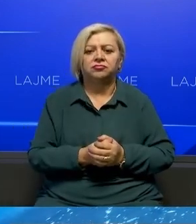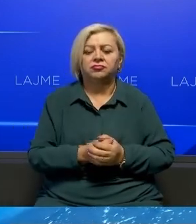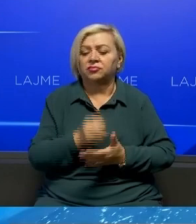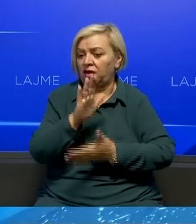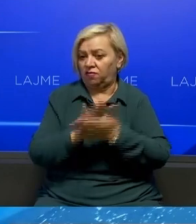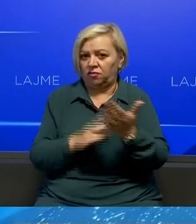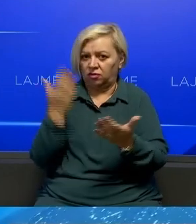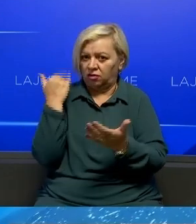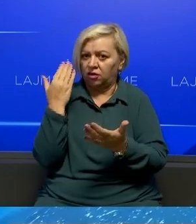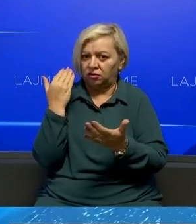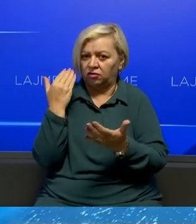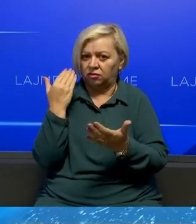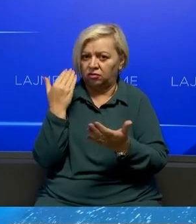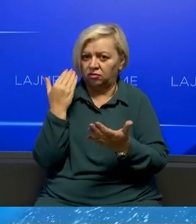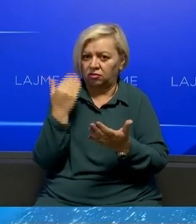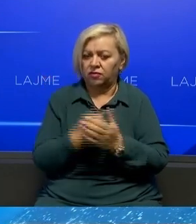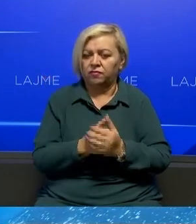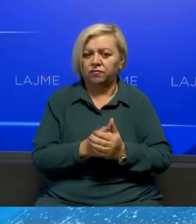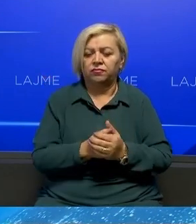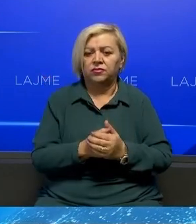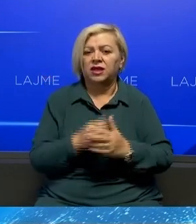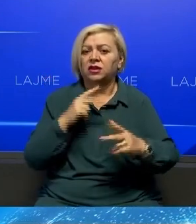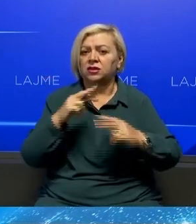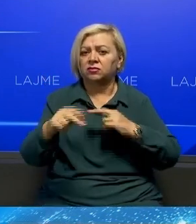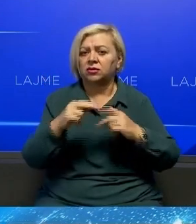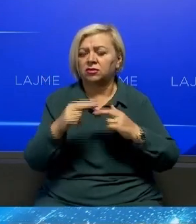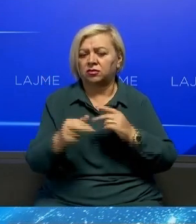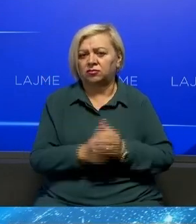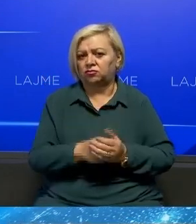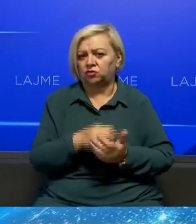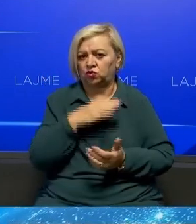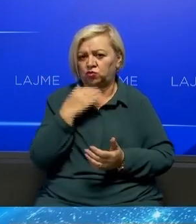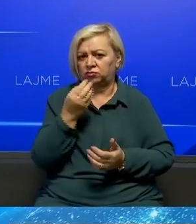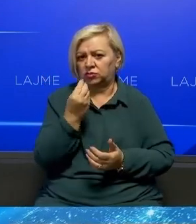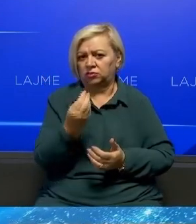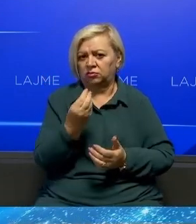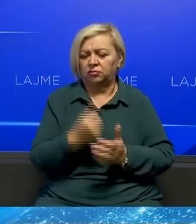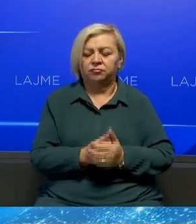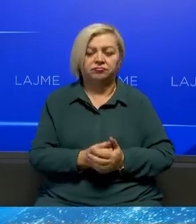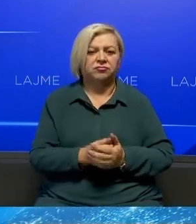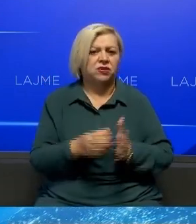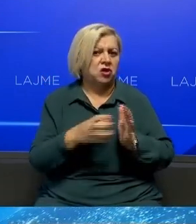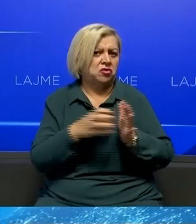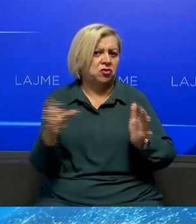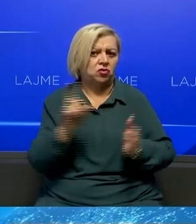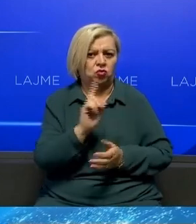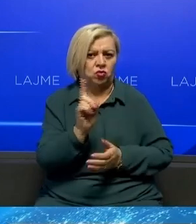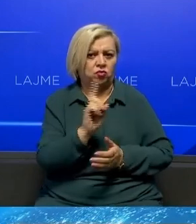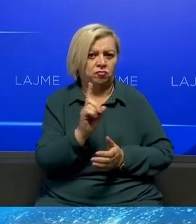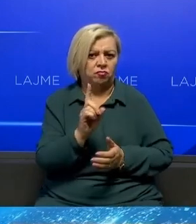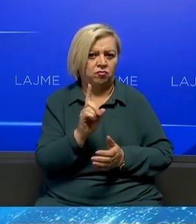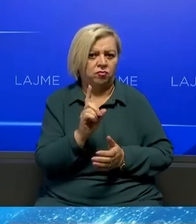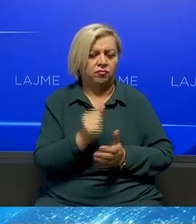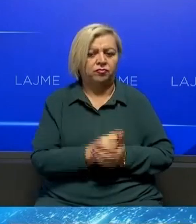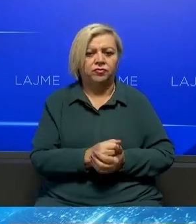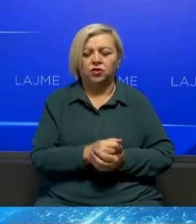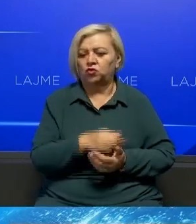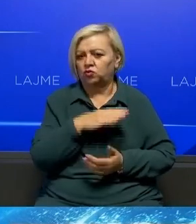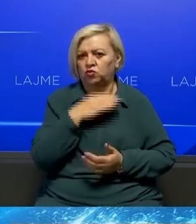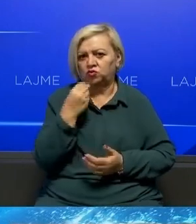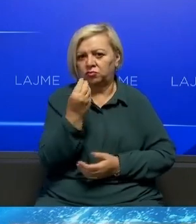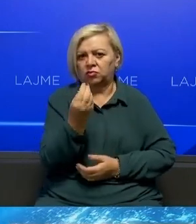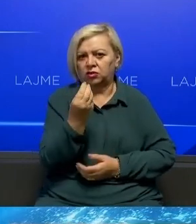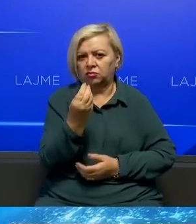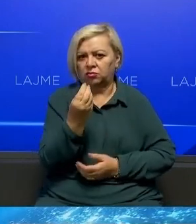fillu më herët, me kjetë kohë, me repërqitetë, shumë ma mira kohën. Kjo nuk do të zjasë sunë, shumë, edhe kam u po shumë mirë,